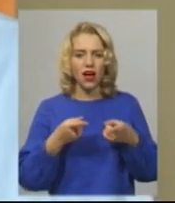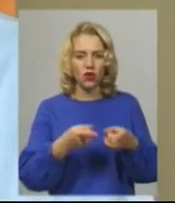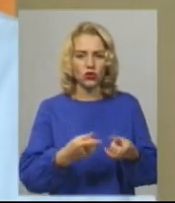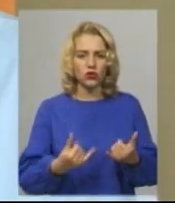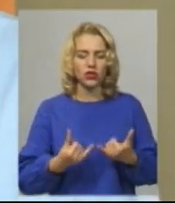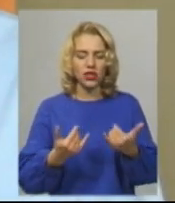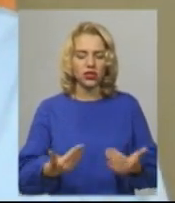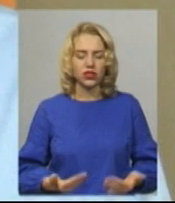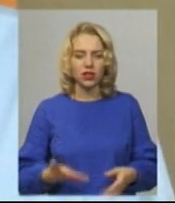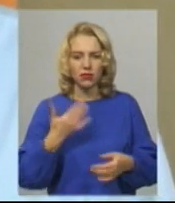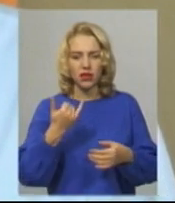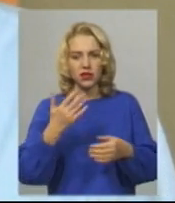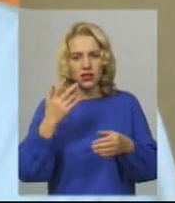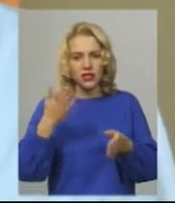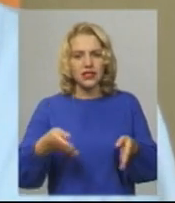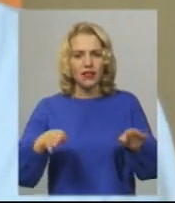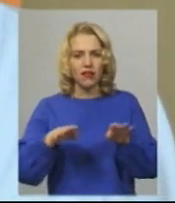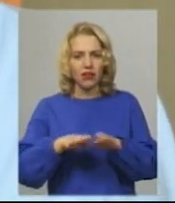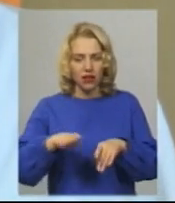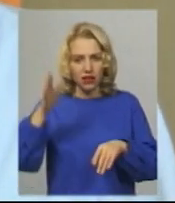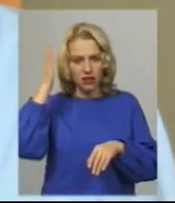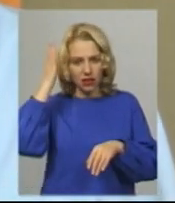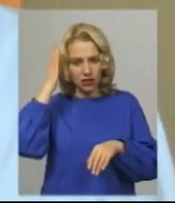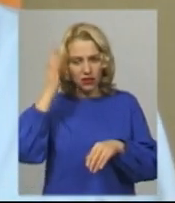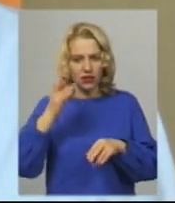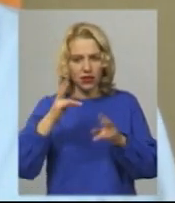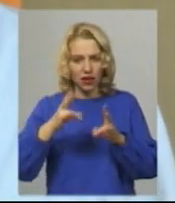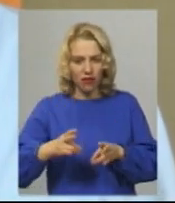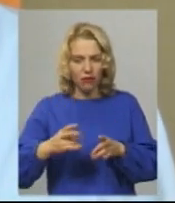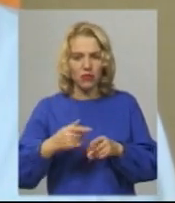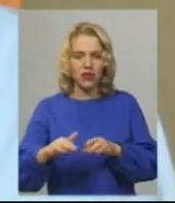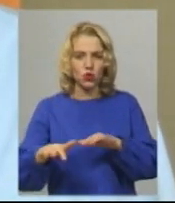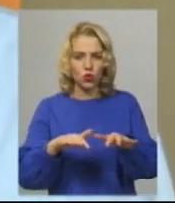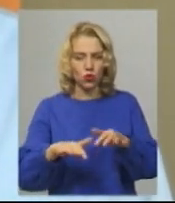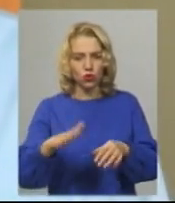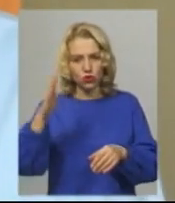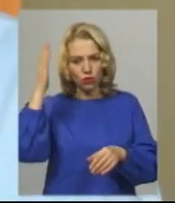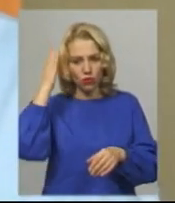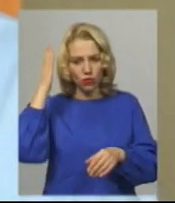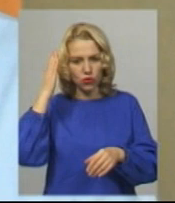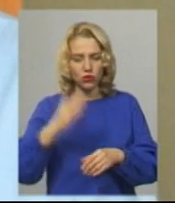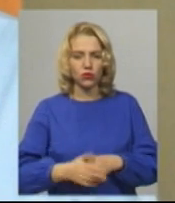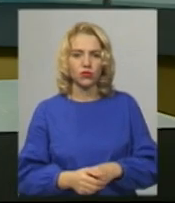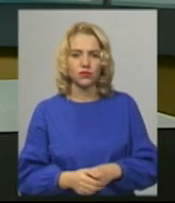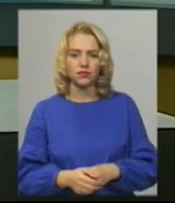Наразі діагноз закрита черепно-мозкова травма, струс головного мозку, ушита забійна рана правої завушної ділянки.